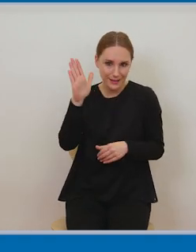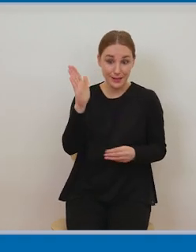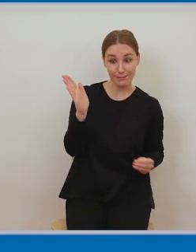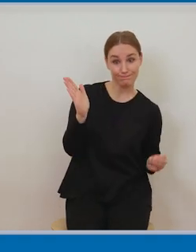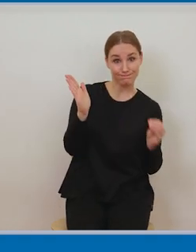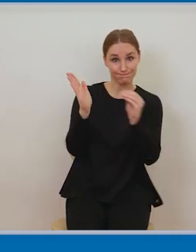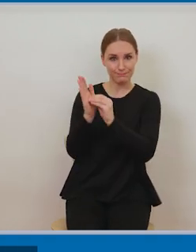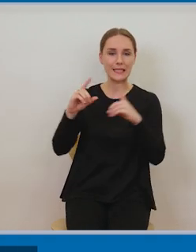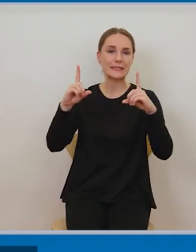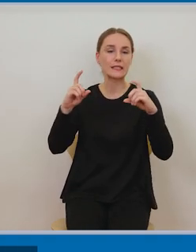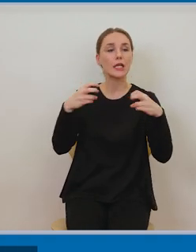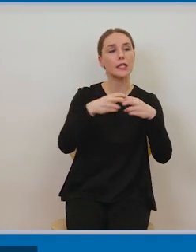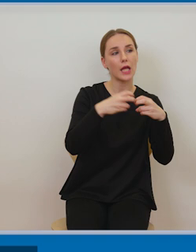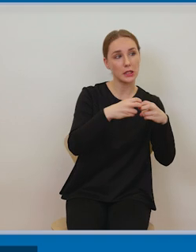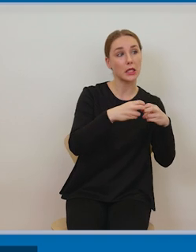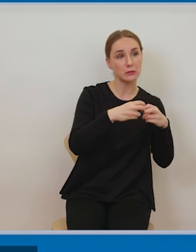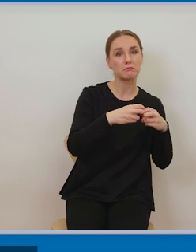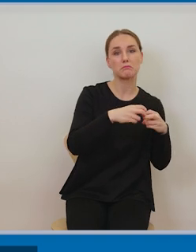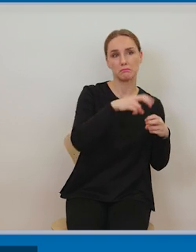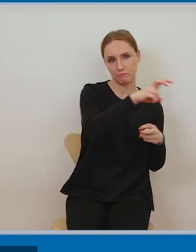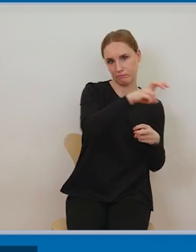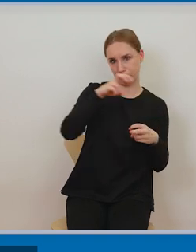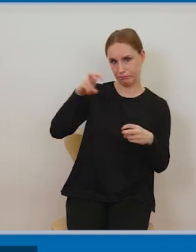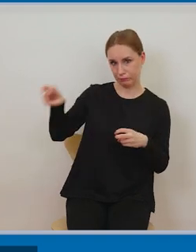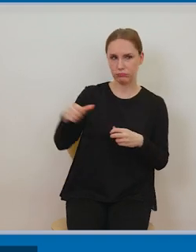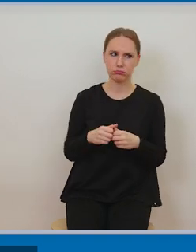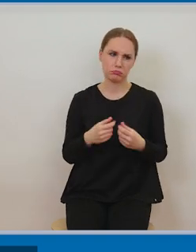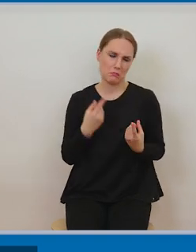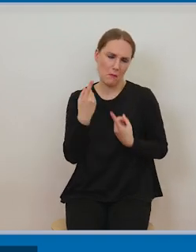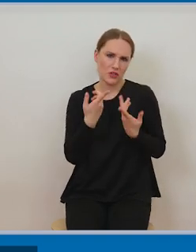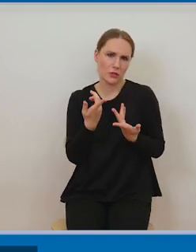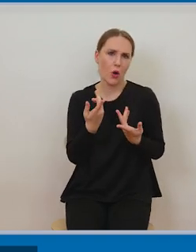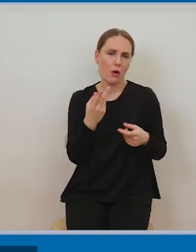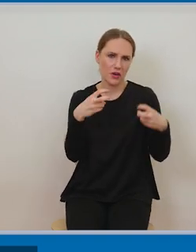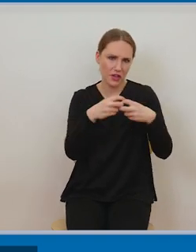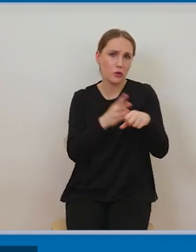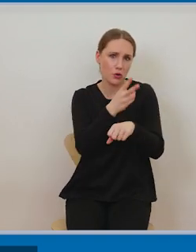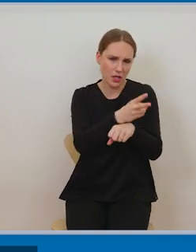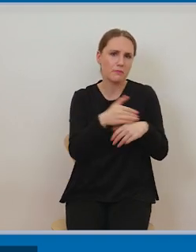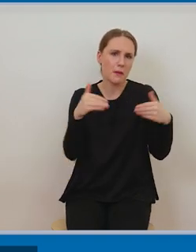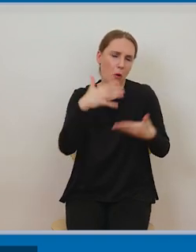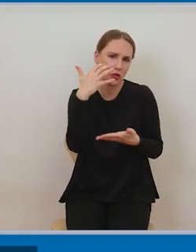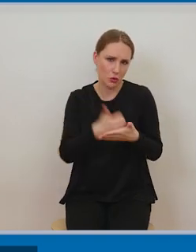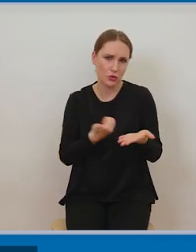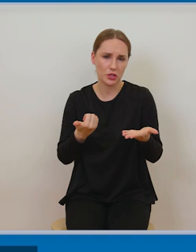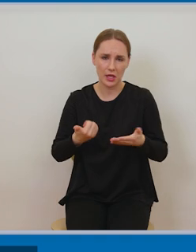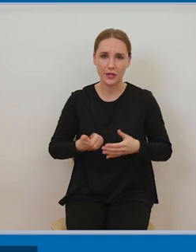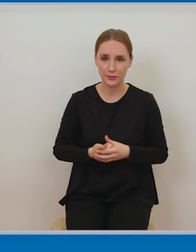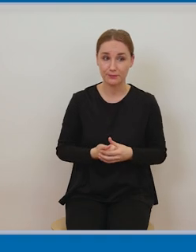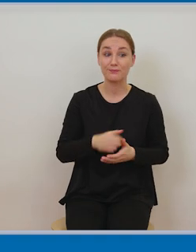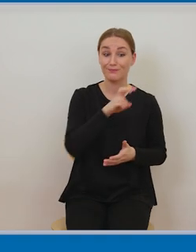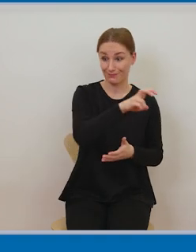zdjęcie jest dostępne w internecie, może z niego skorzystać. Przekleiła zdjęcie, pod zdjęciem podała, wskazała